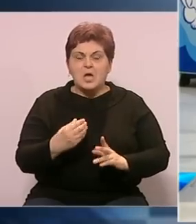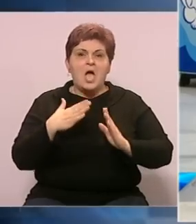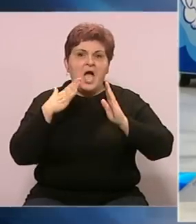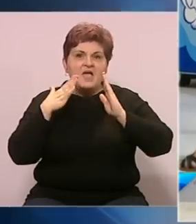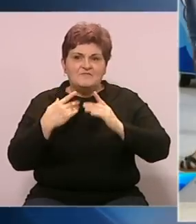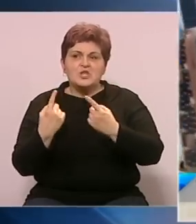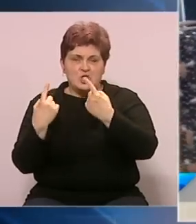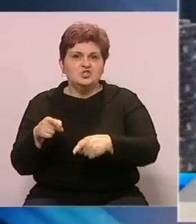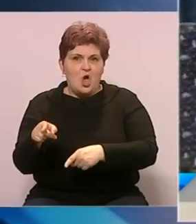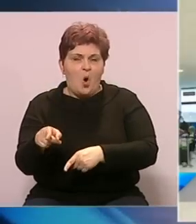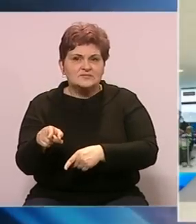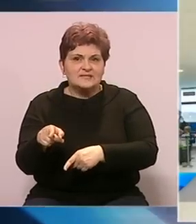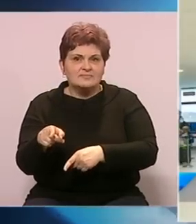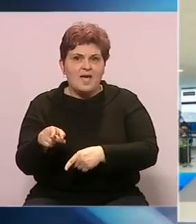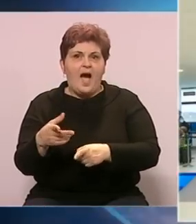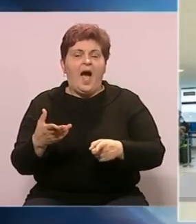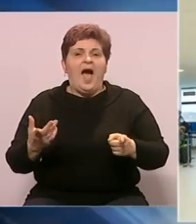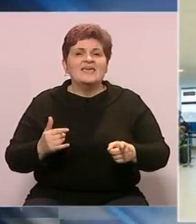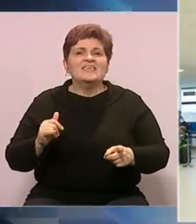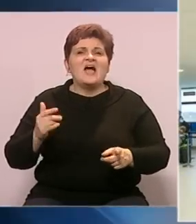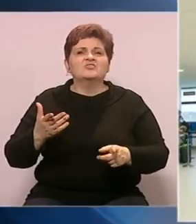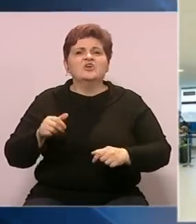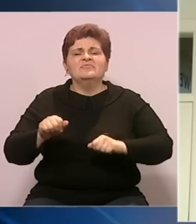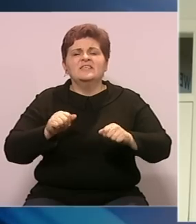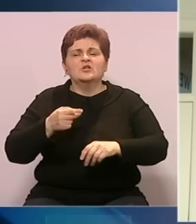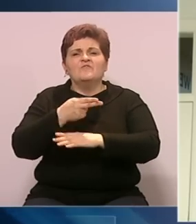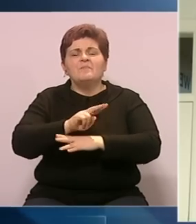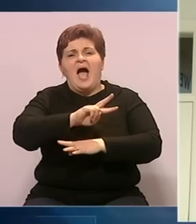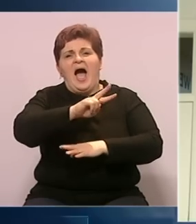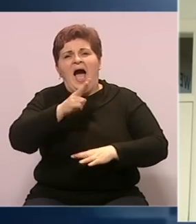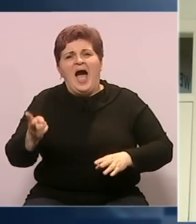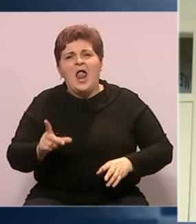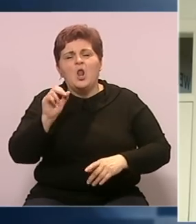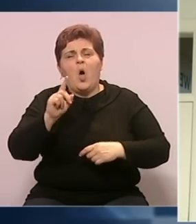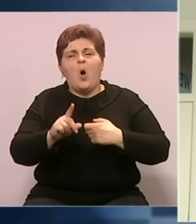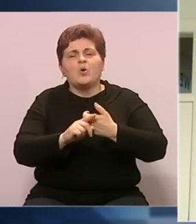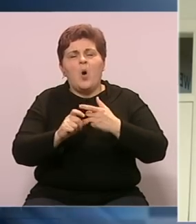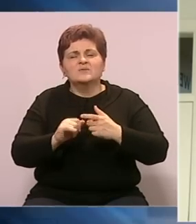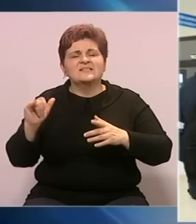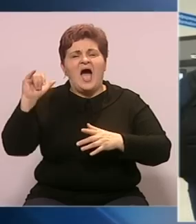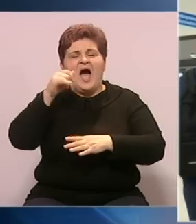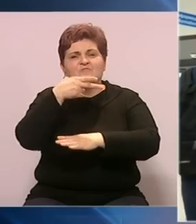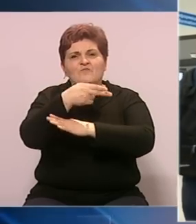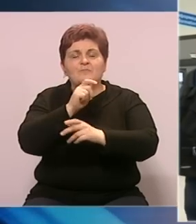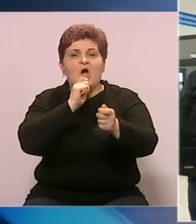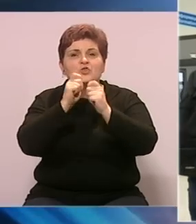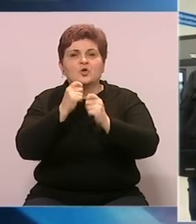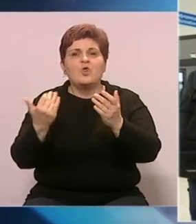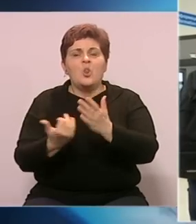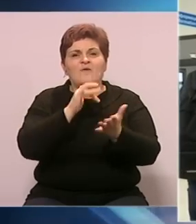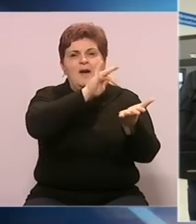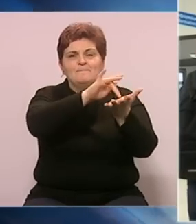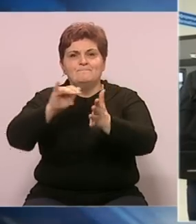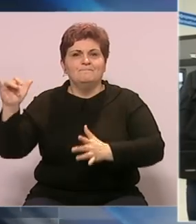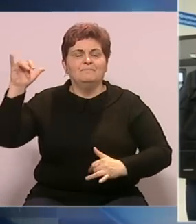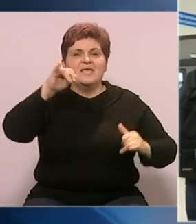u ostanak Ryanaira i da će menadžment aerodroma sa ovom, ali i drugim low cost aviokompanijama, dogovoriti nove destinacije.